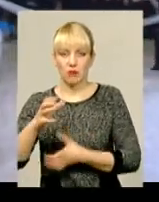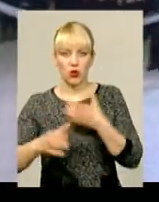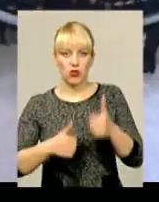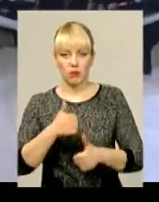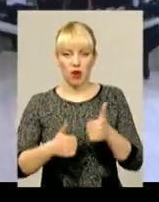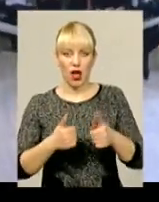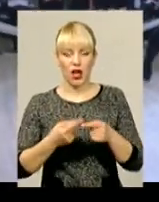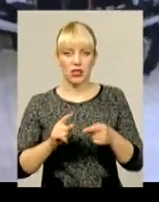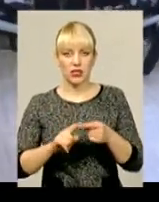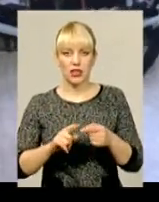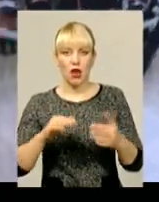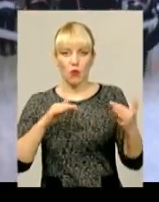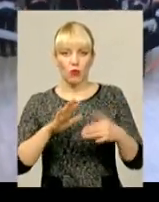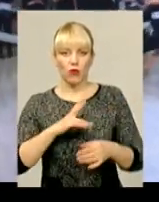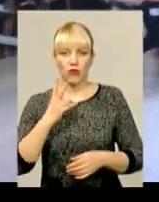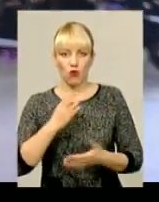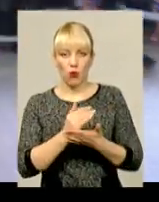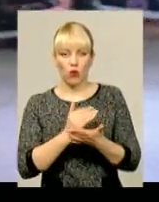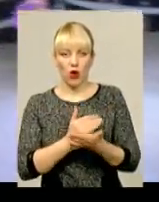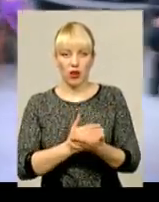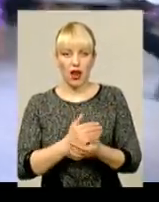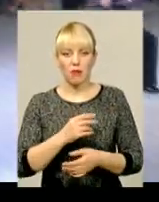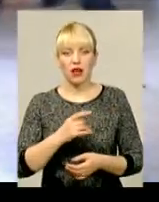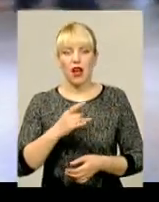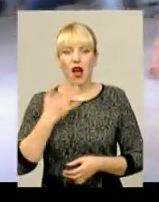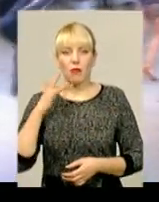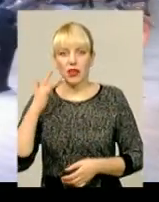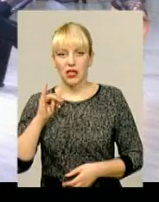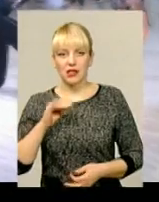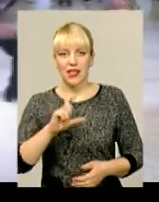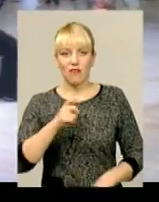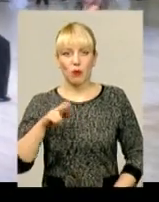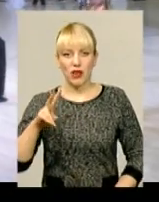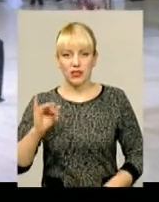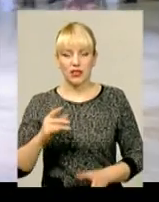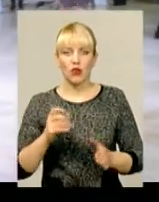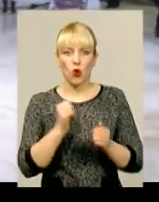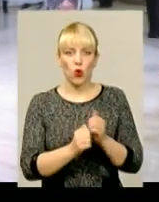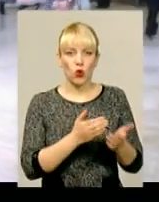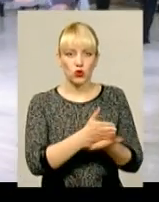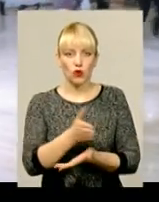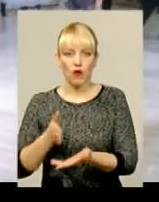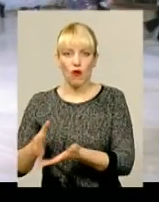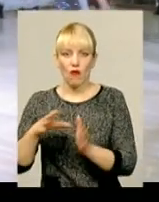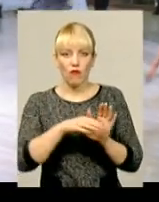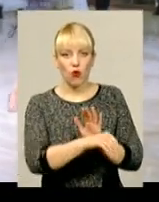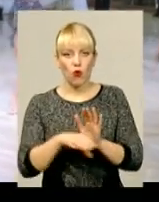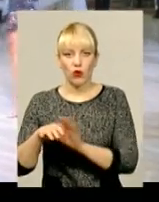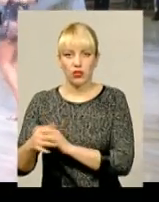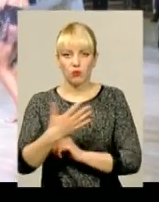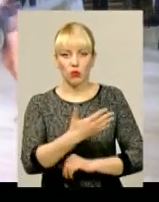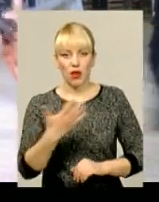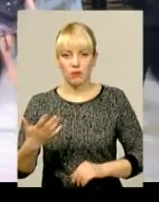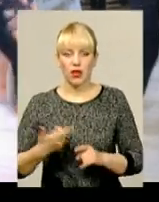паркетні бої відбулися в двох програмах – латиноамериканський та європейський. До кожної з них входить п'ять танців. Найвищу відмітку – золоту медаль.